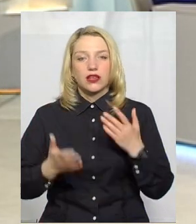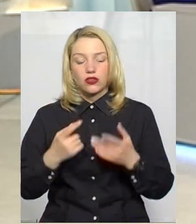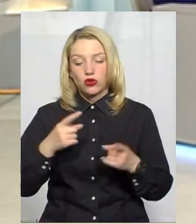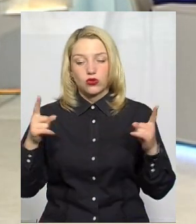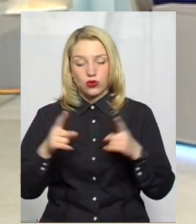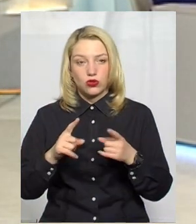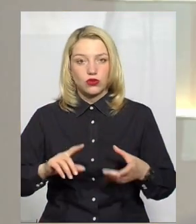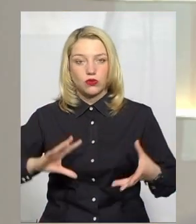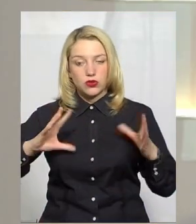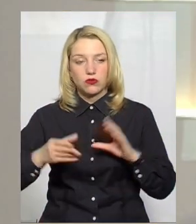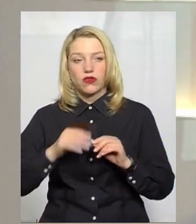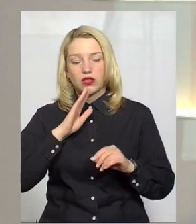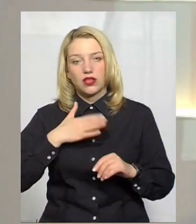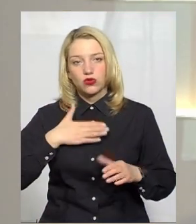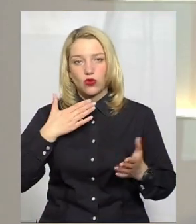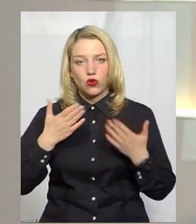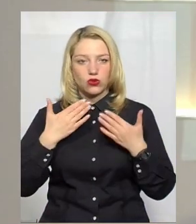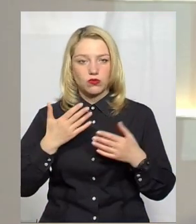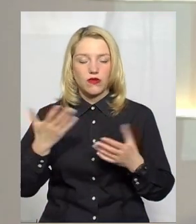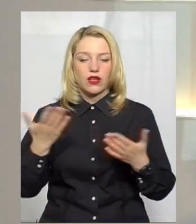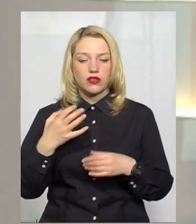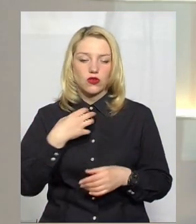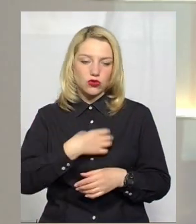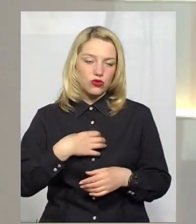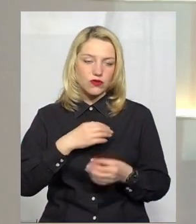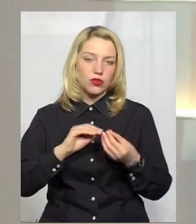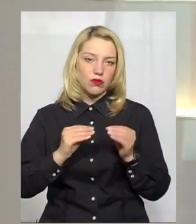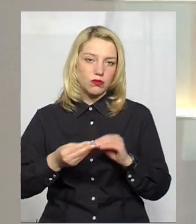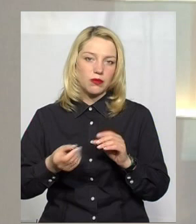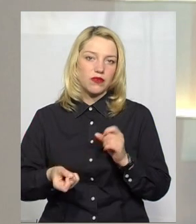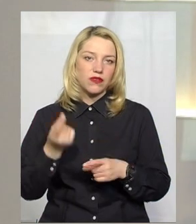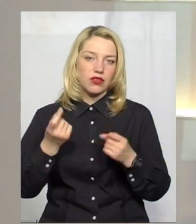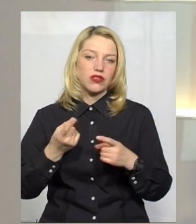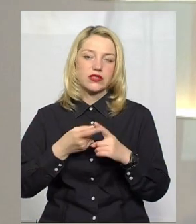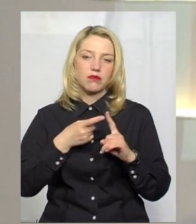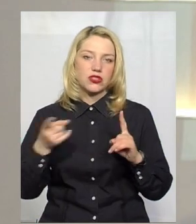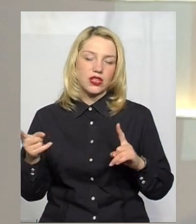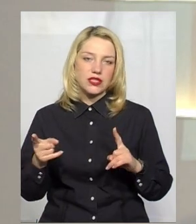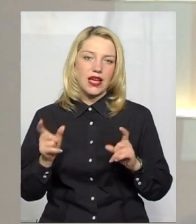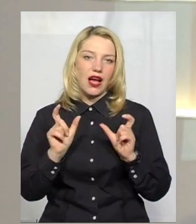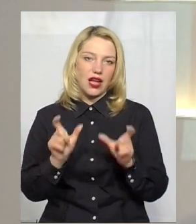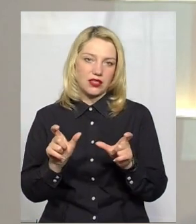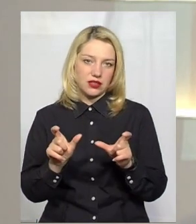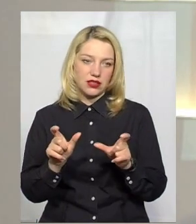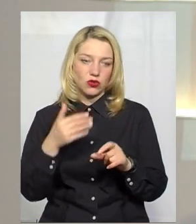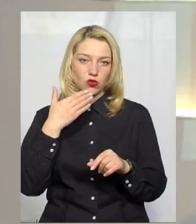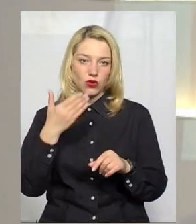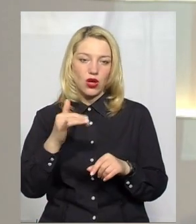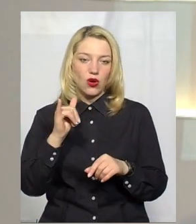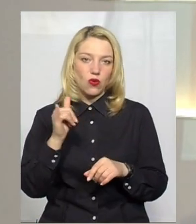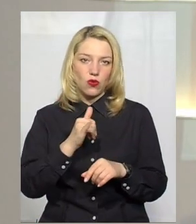підсумувати нашу розмову, які основні проблеми виявилися в цей період карантину саме у